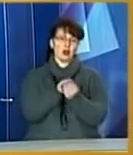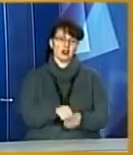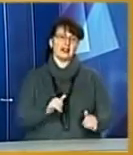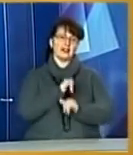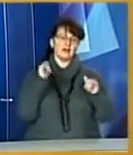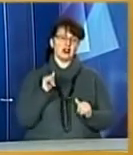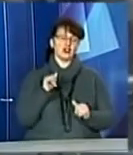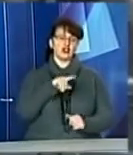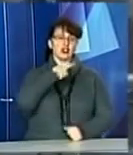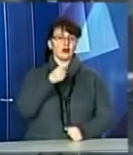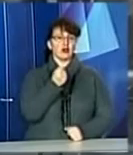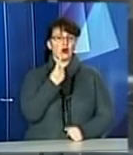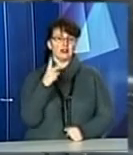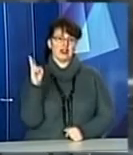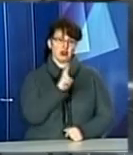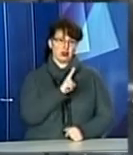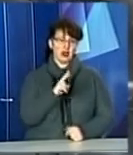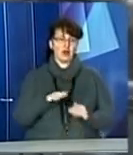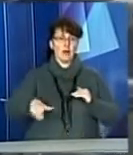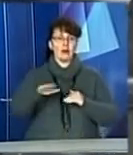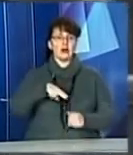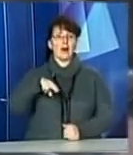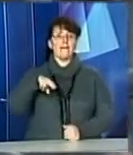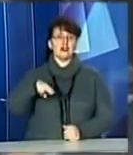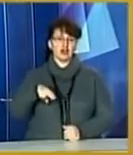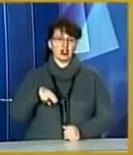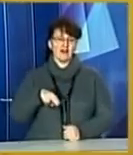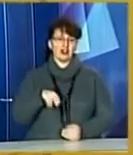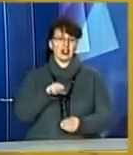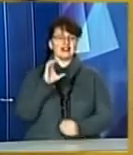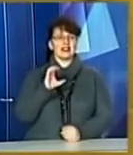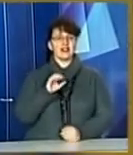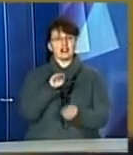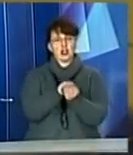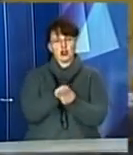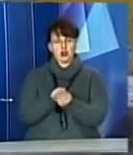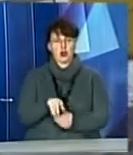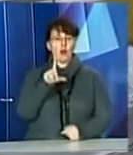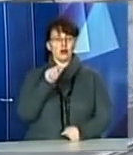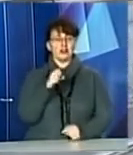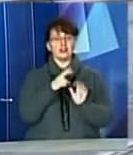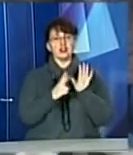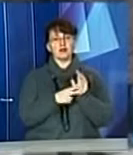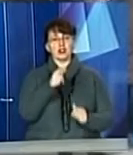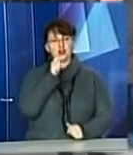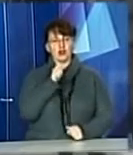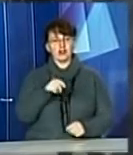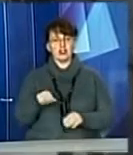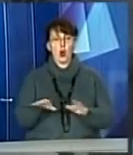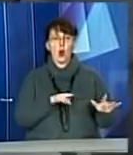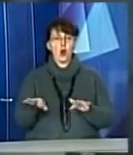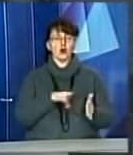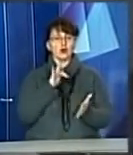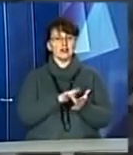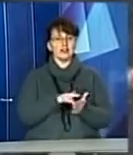ролейбусів номер 11 – площа Петрушевча-Сихівське кладовище. До слова, в понеділок, 17 квітня, рух у центральній частині міста